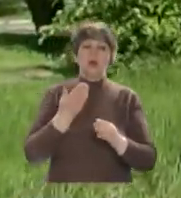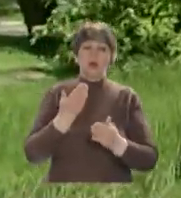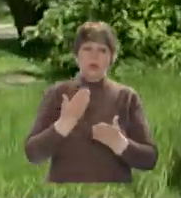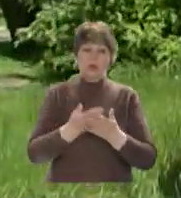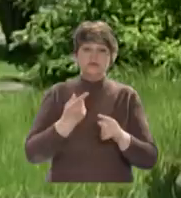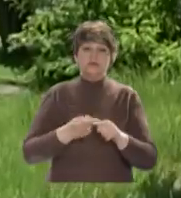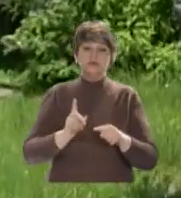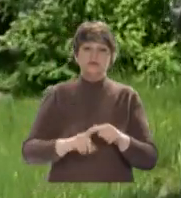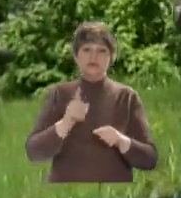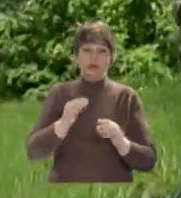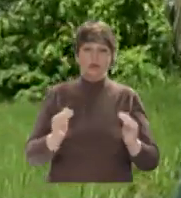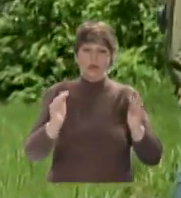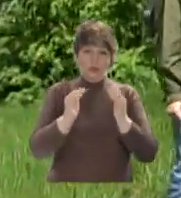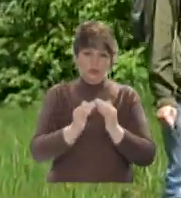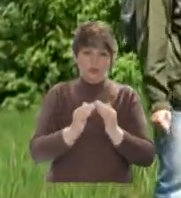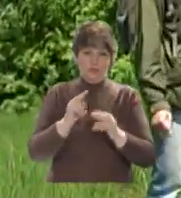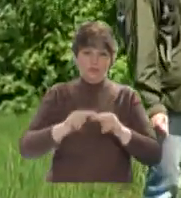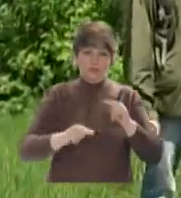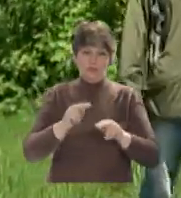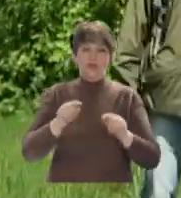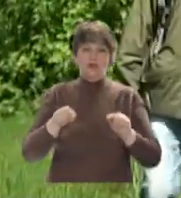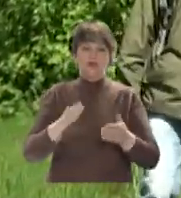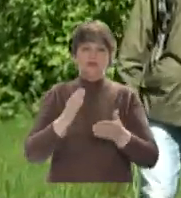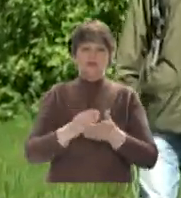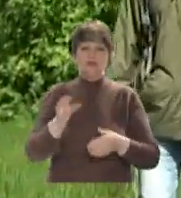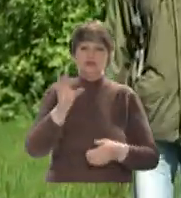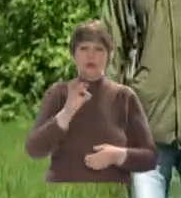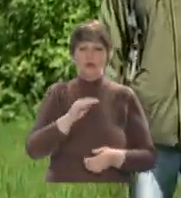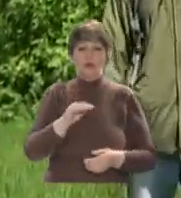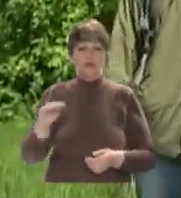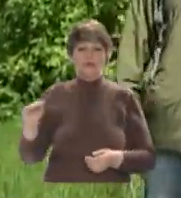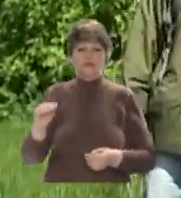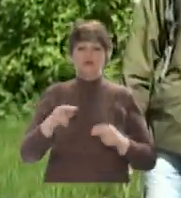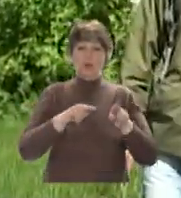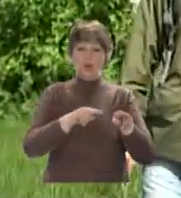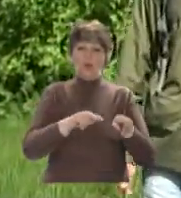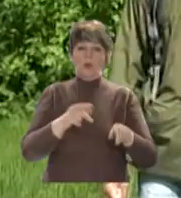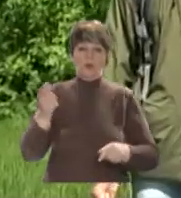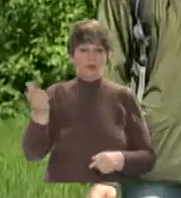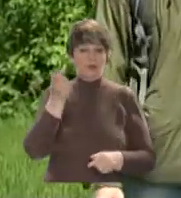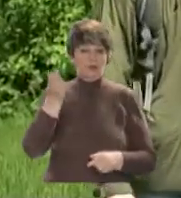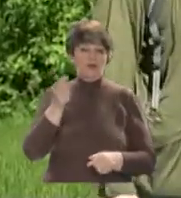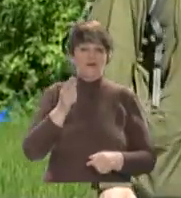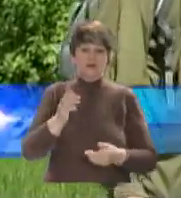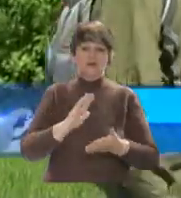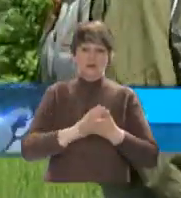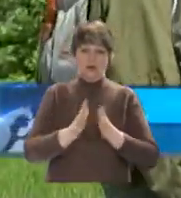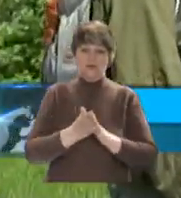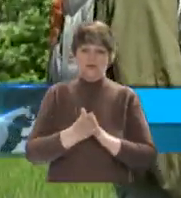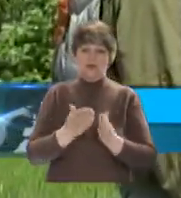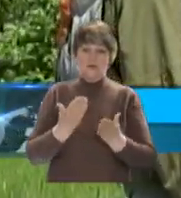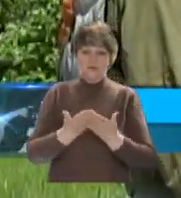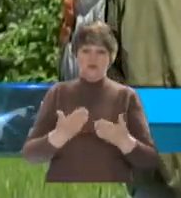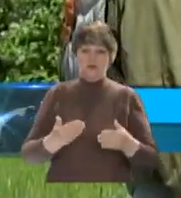ось цієї споруди. Тут знаходиться офіс мисливського господарства, і він знаходиться